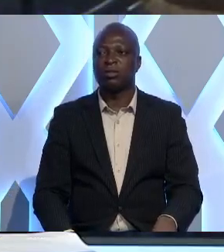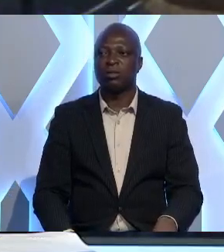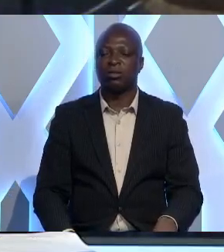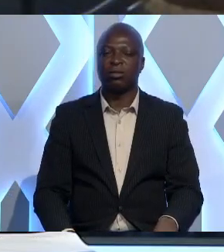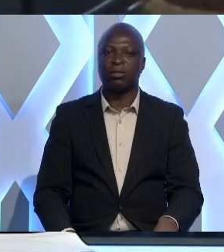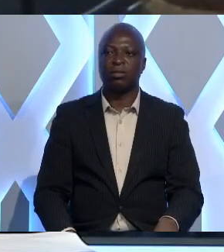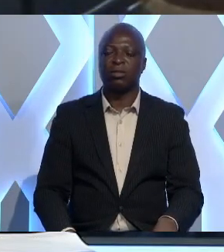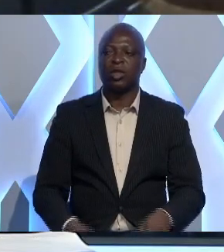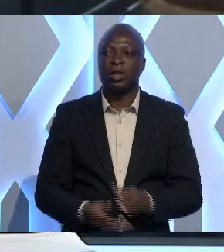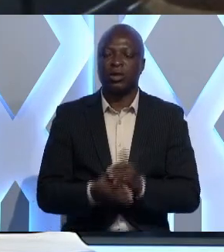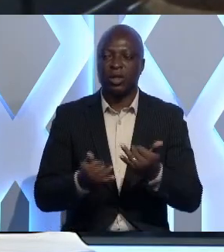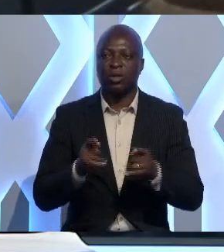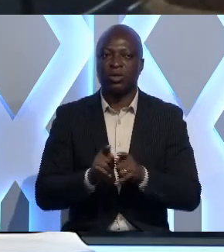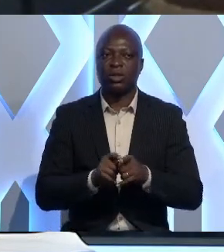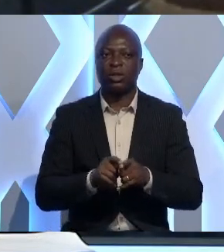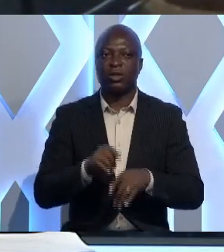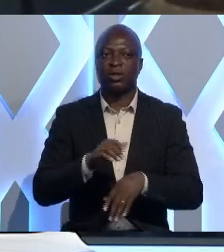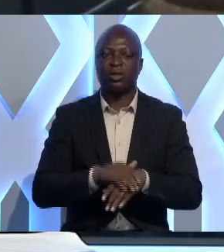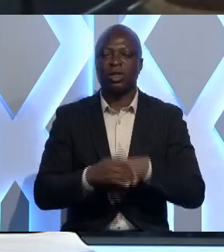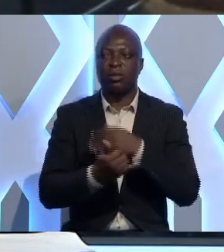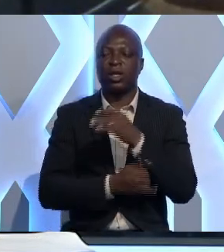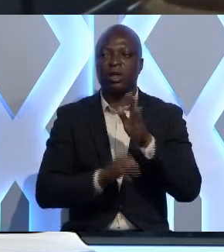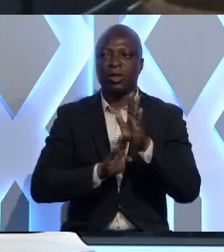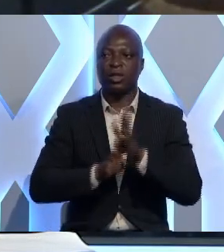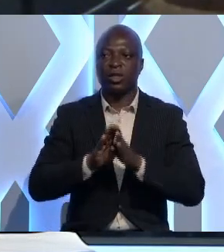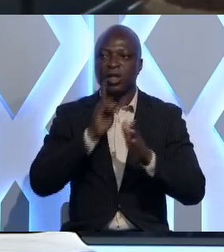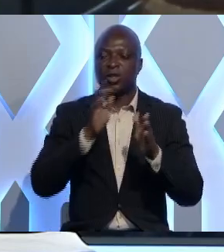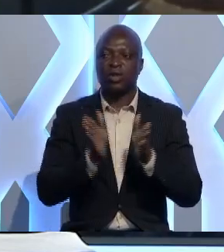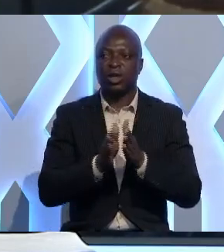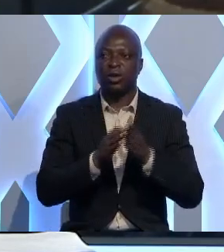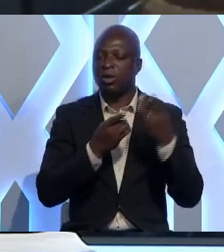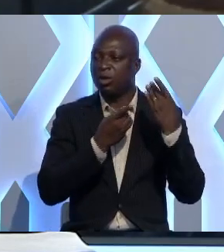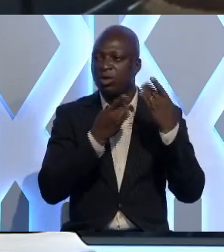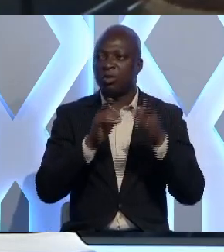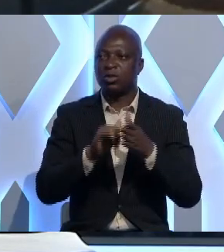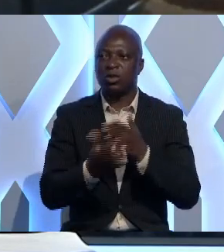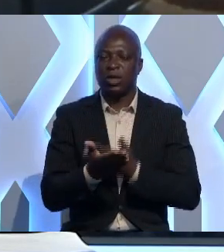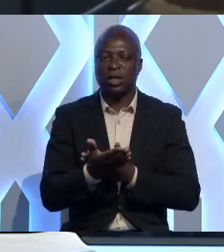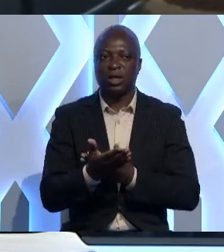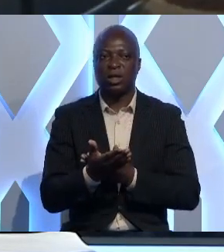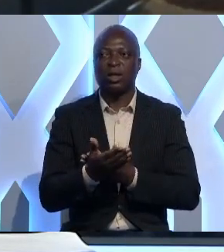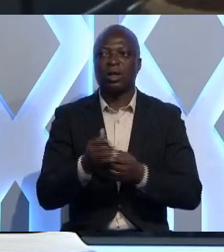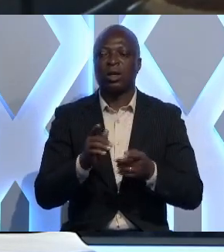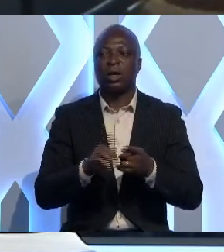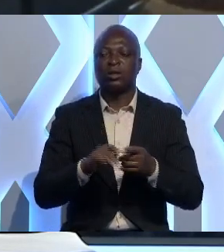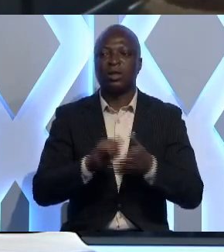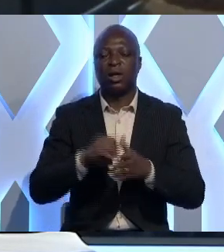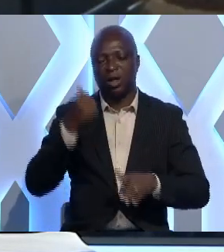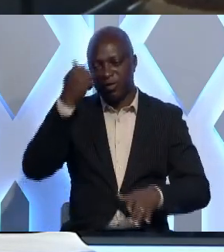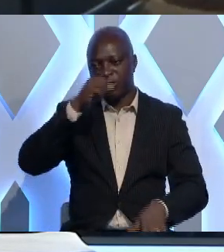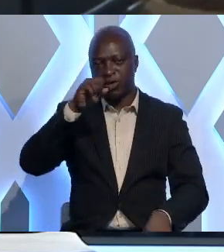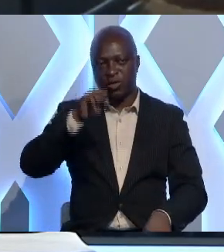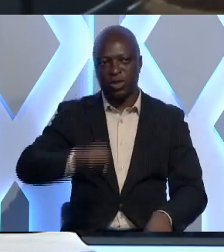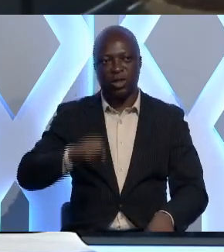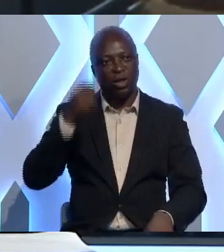L'actualité ce mardi, c'est également les pays émergents qui sont réunis depuis ce matin, depuis ce jour à Johannesburg en Afrique du